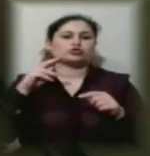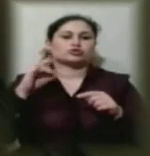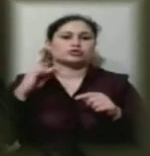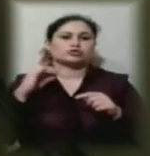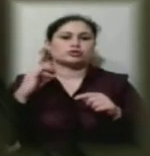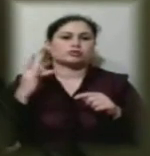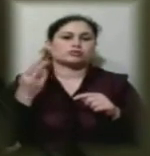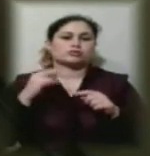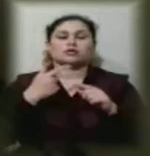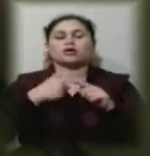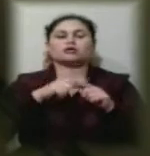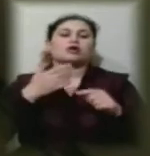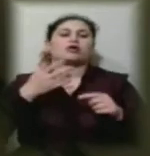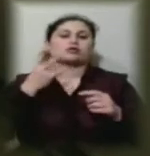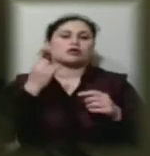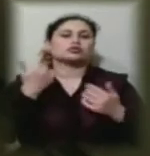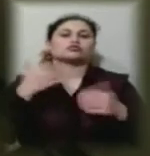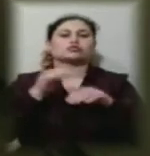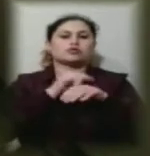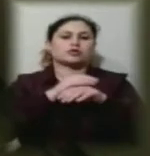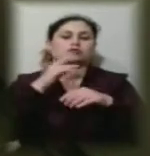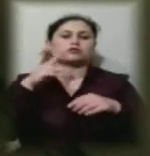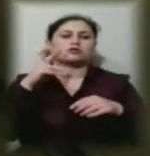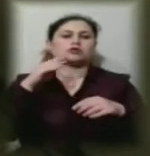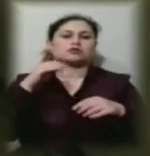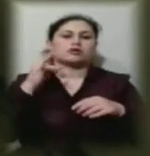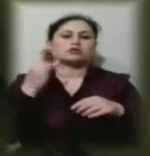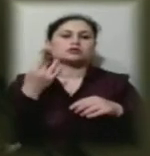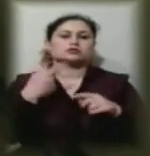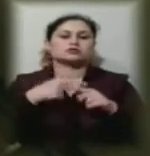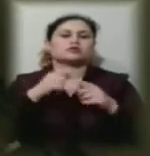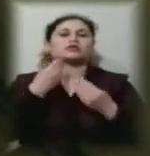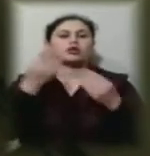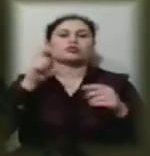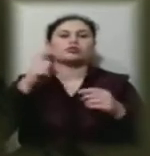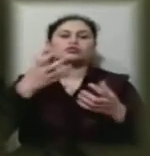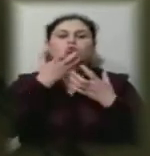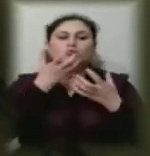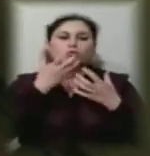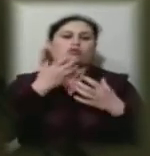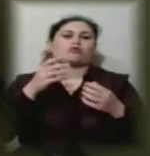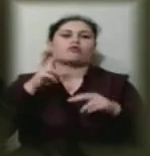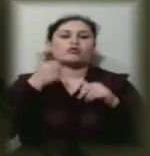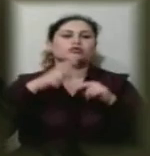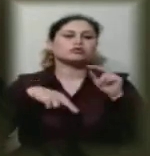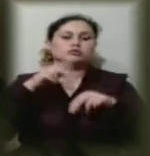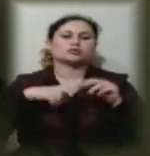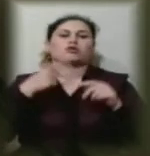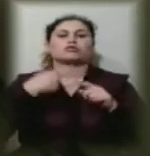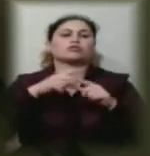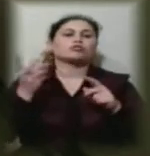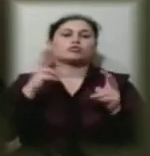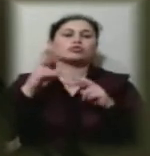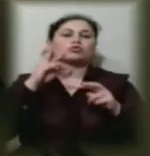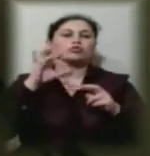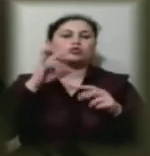традиція, тому що мистецтво лікує і дарує людям енергію, тепло, вибух емоцій. І донори, які до нас приходять, кажуть, ми у вас тут і кров